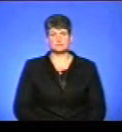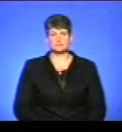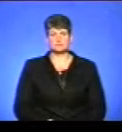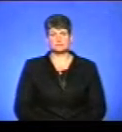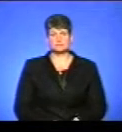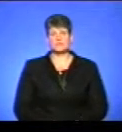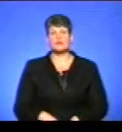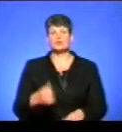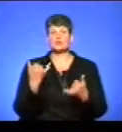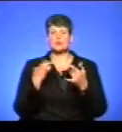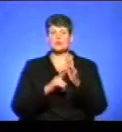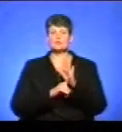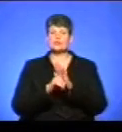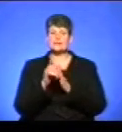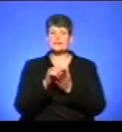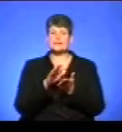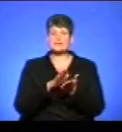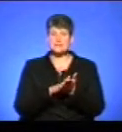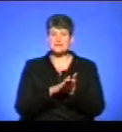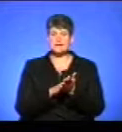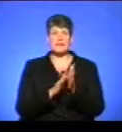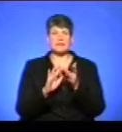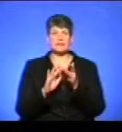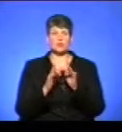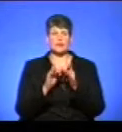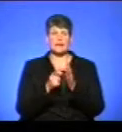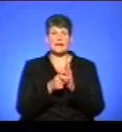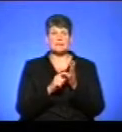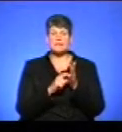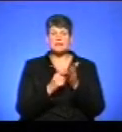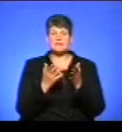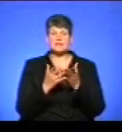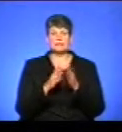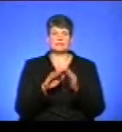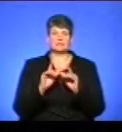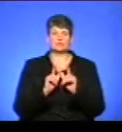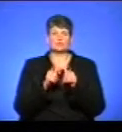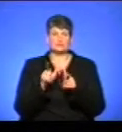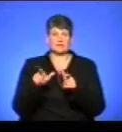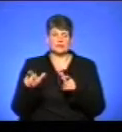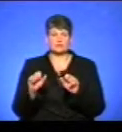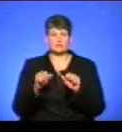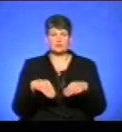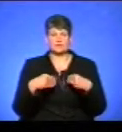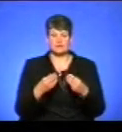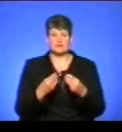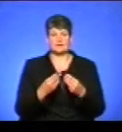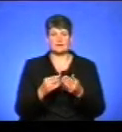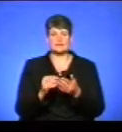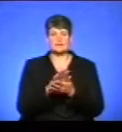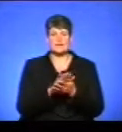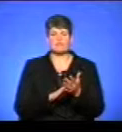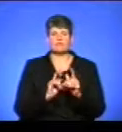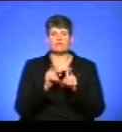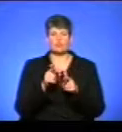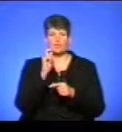Сьогодні розпочалась реєстрація електронних кабінетів, через які абітурієнти подаватимуть заяви на вступ до українських